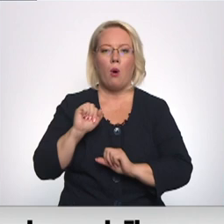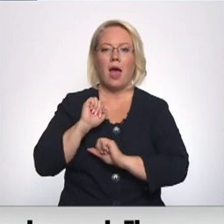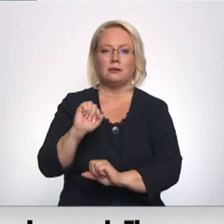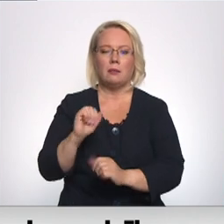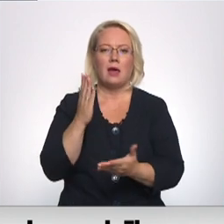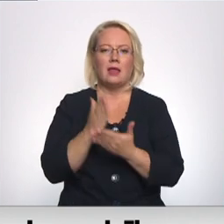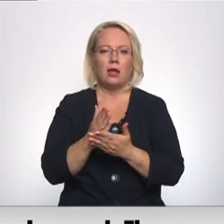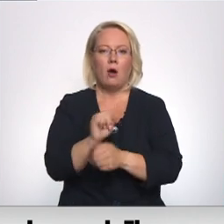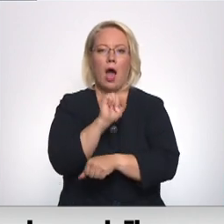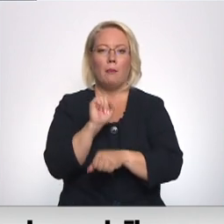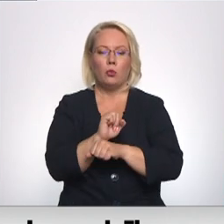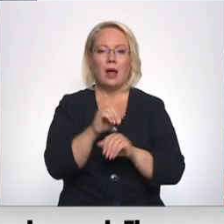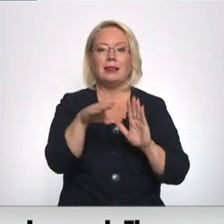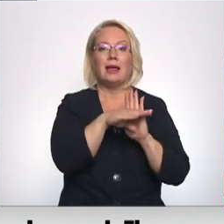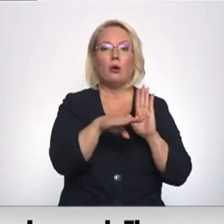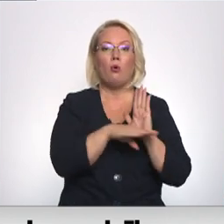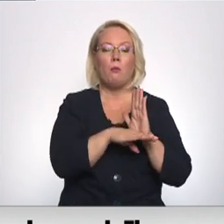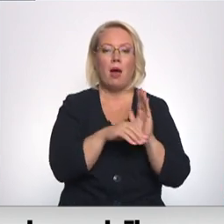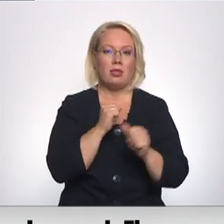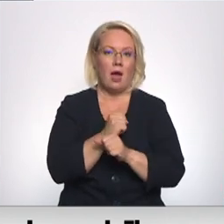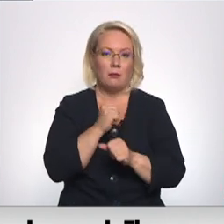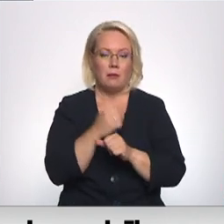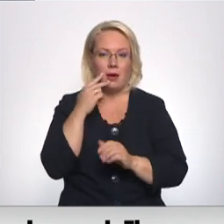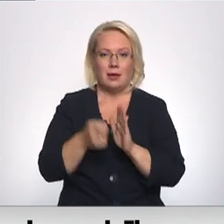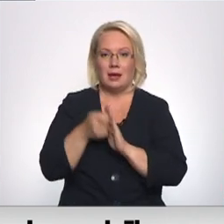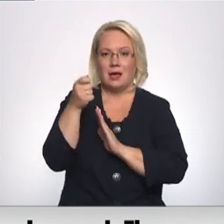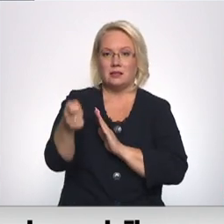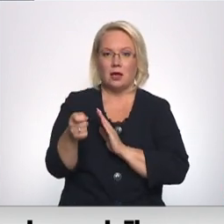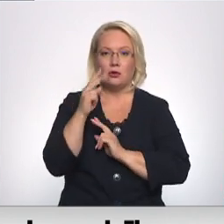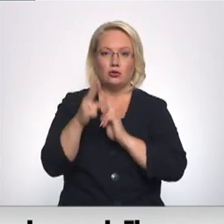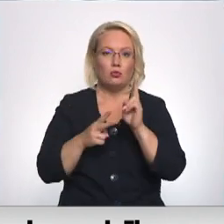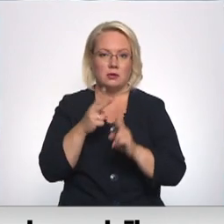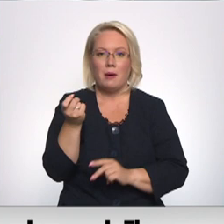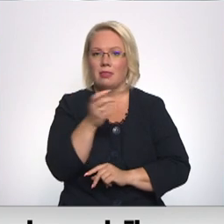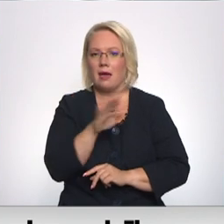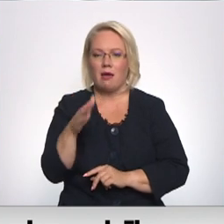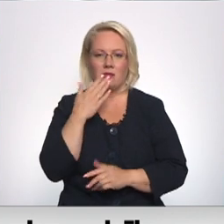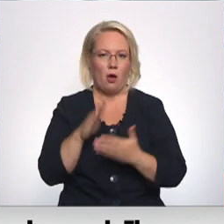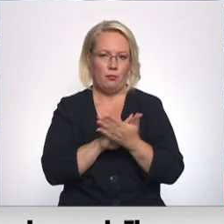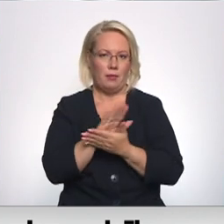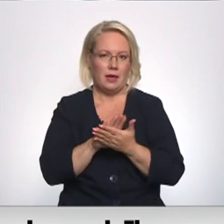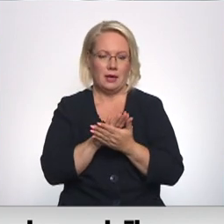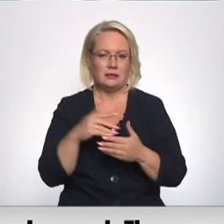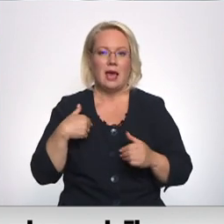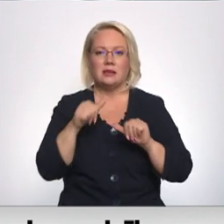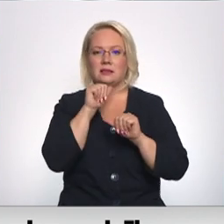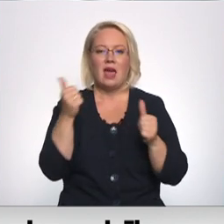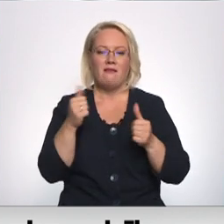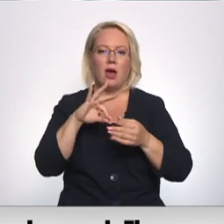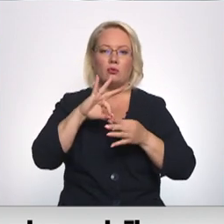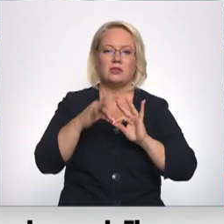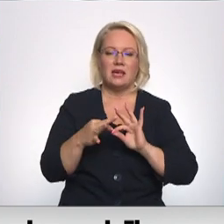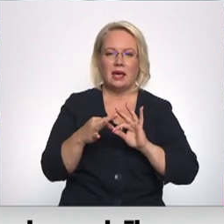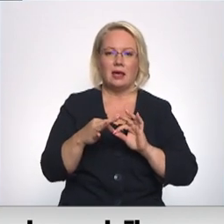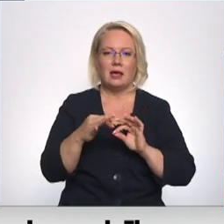tiktu apturēt likuma darbību, kad ir iesniegta sūdzība, nekad nav bijusi. Es nevaru ieiet detaļās, jo